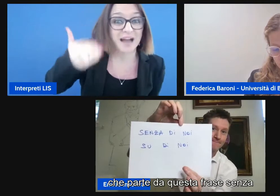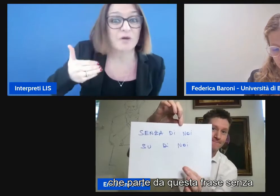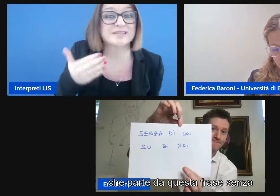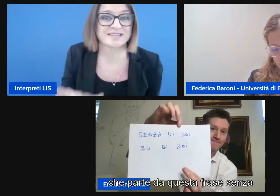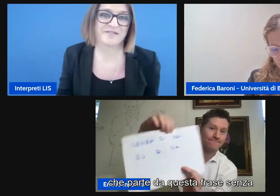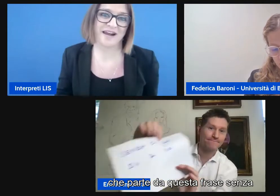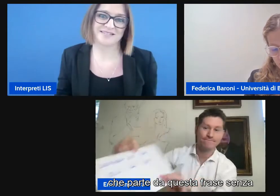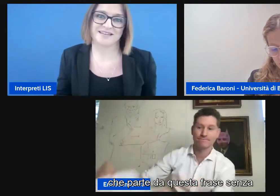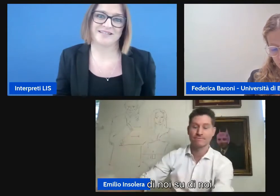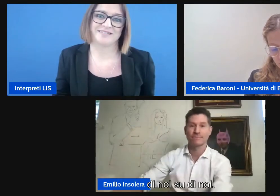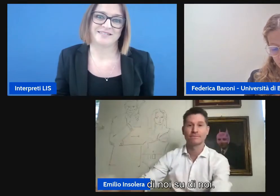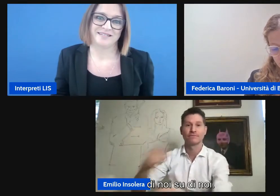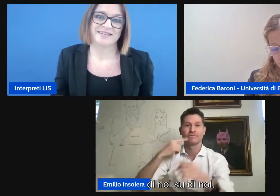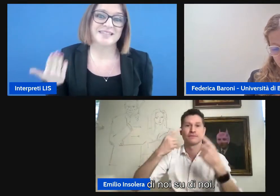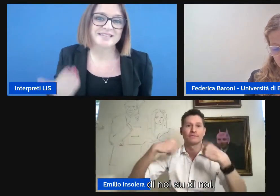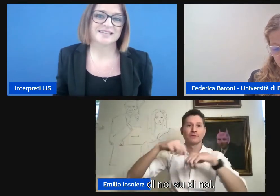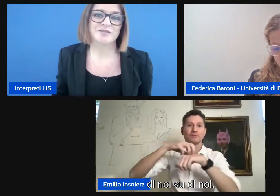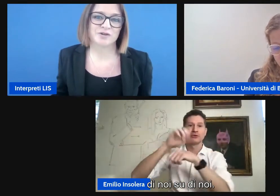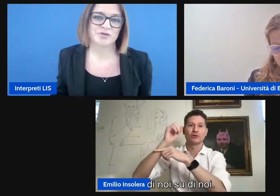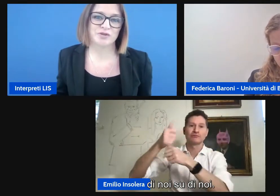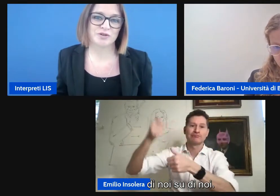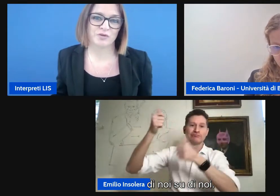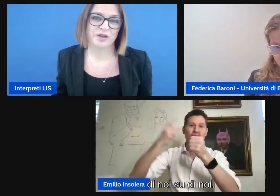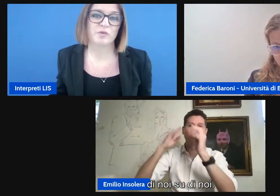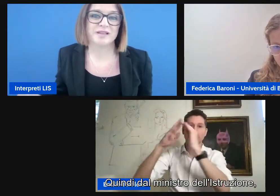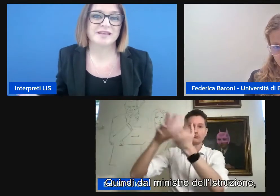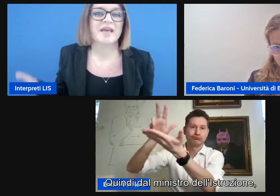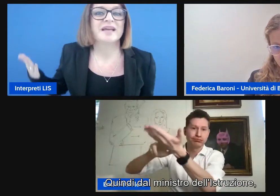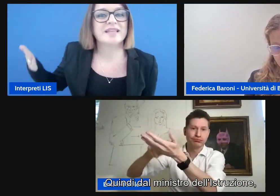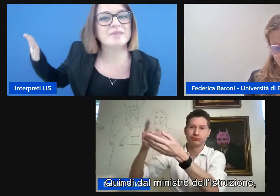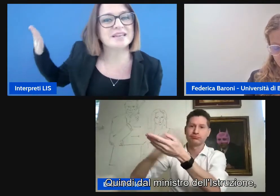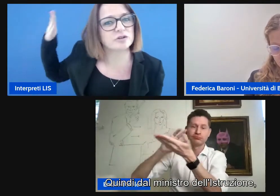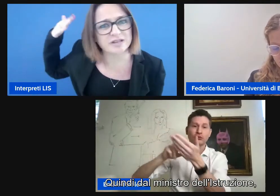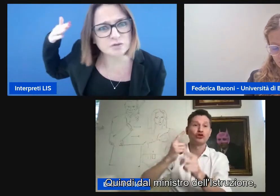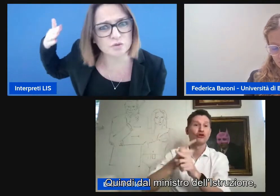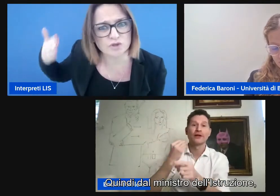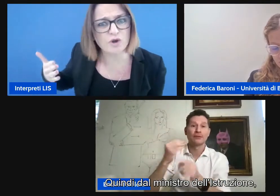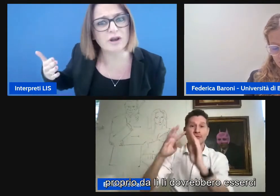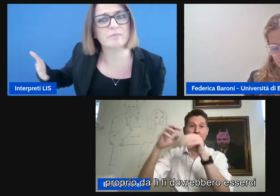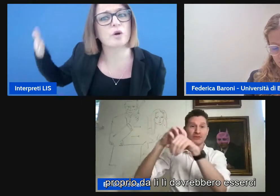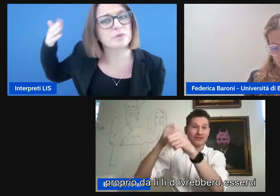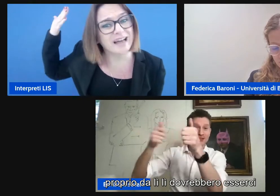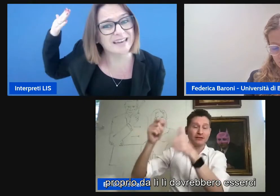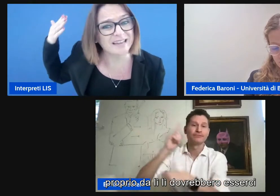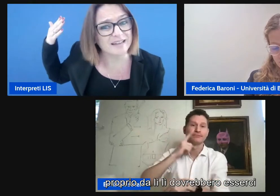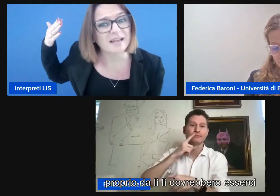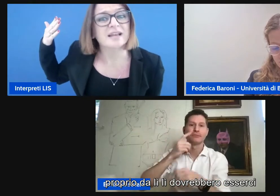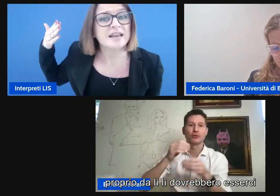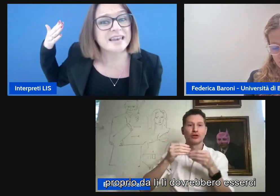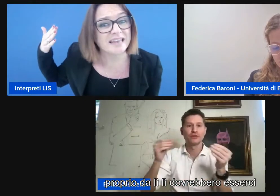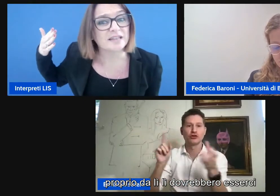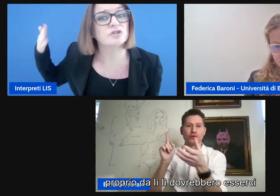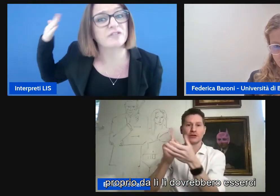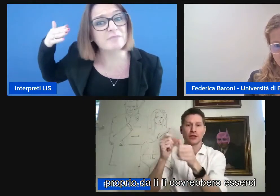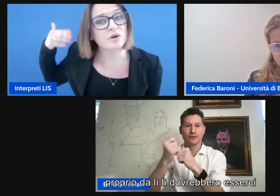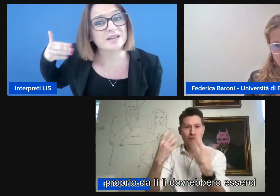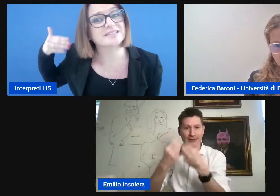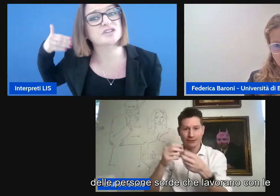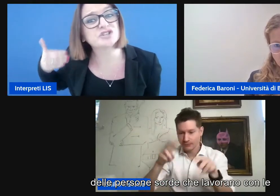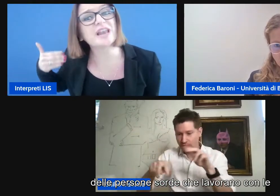da questa frase senza di noi su di noi quindi dal ministro dell'istruzione proprio da lì